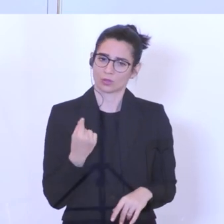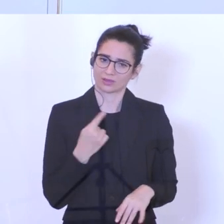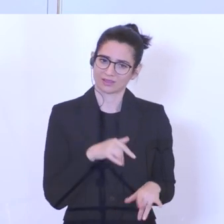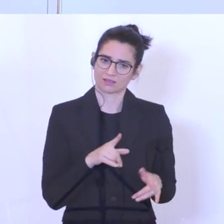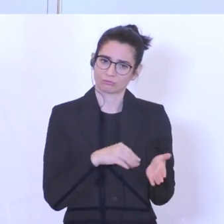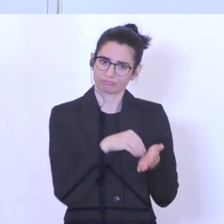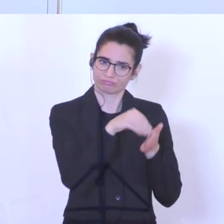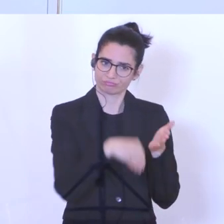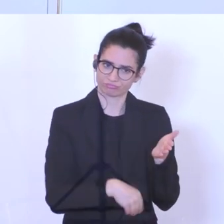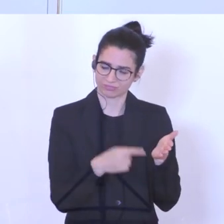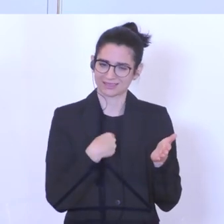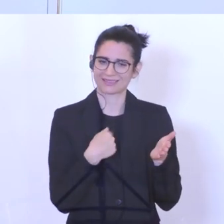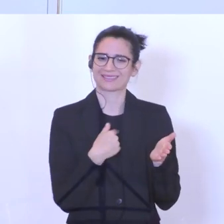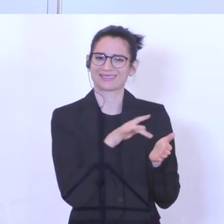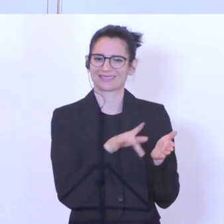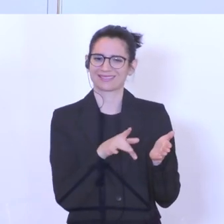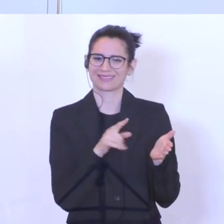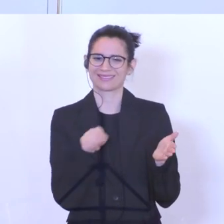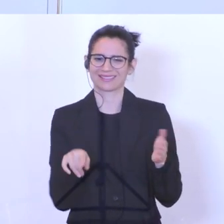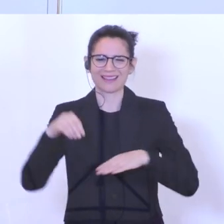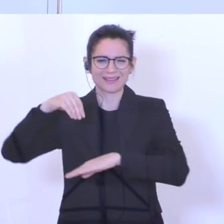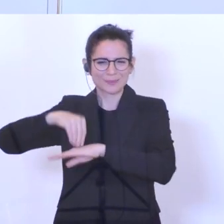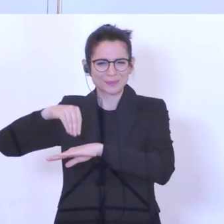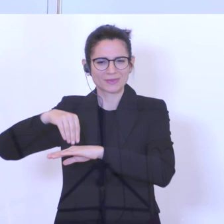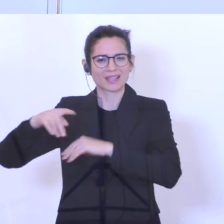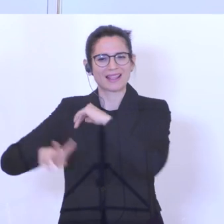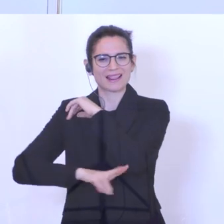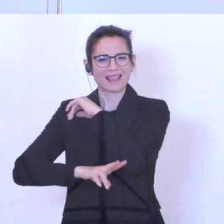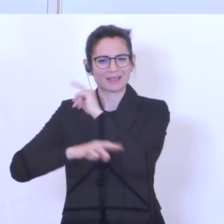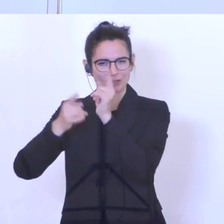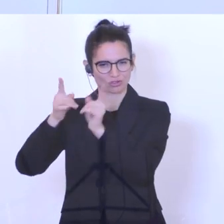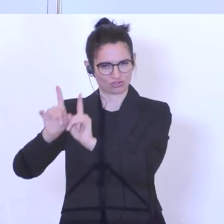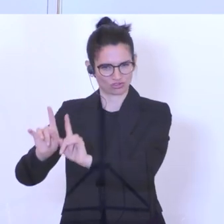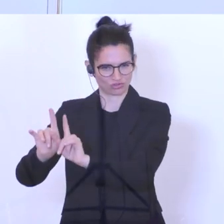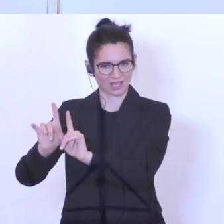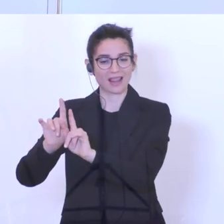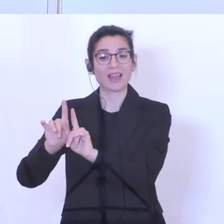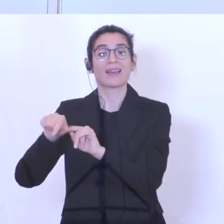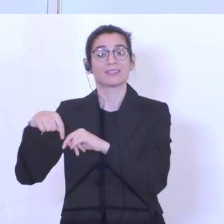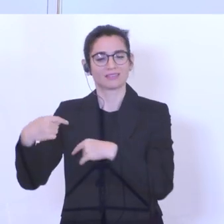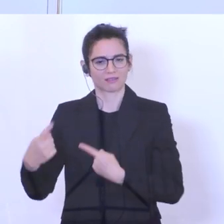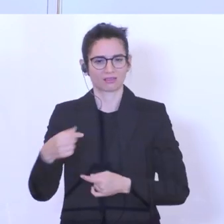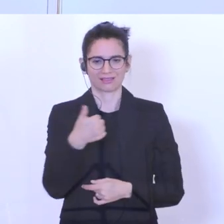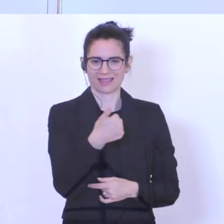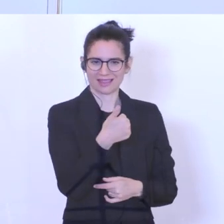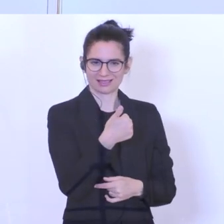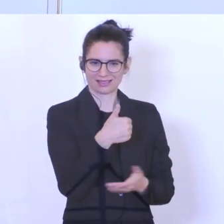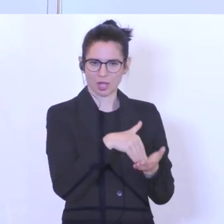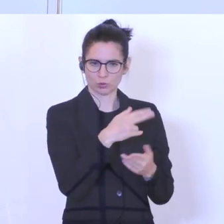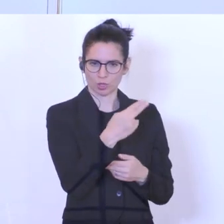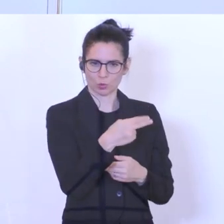Eintragung des Lehrvertrages bei der Lehrlingsstelle, das ist ganz üblich ausgezahlt und die 2.000